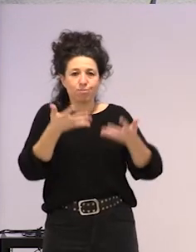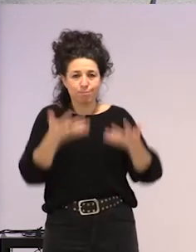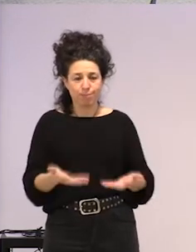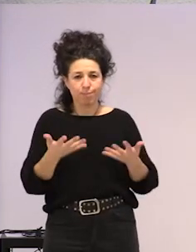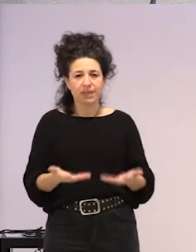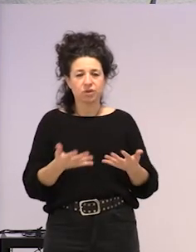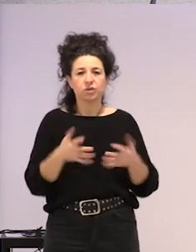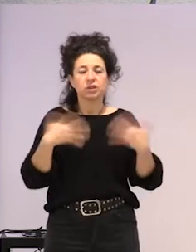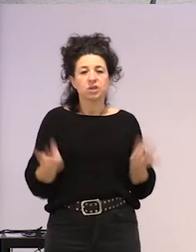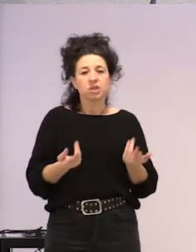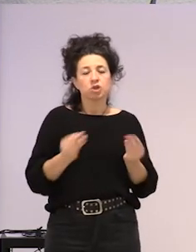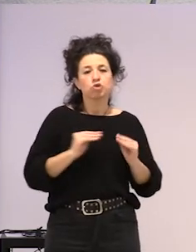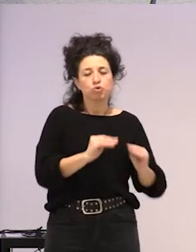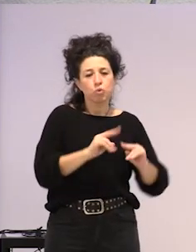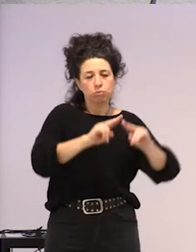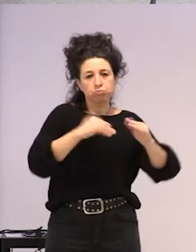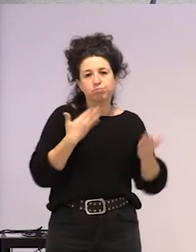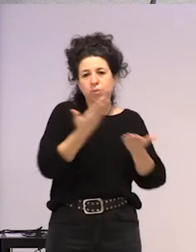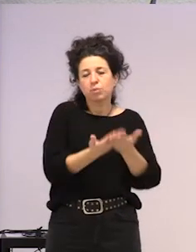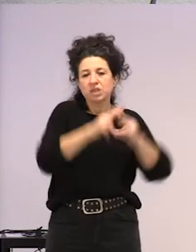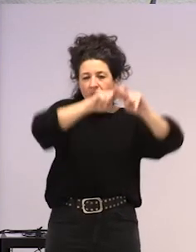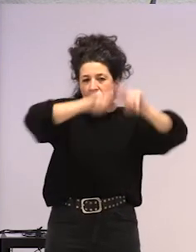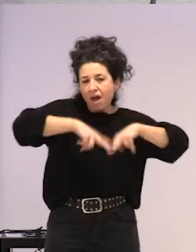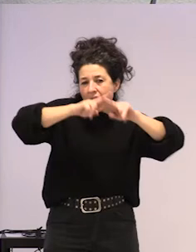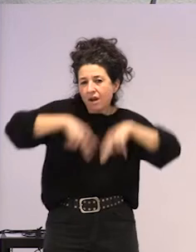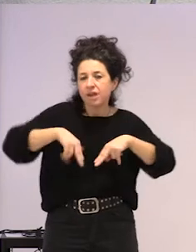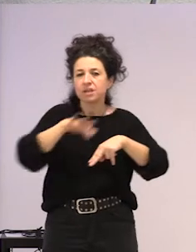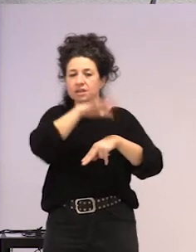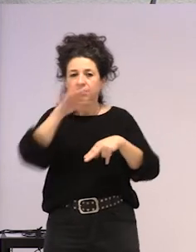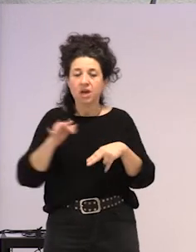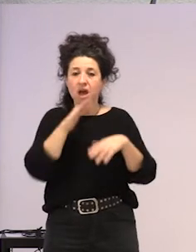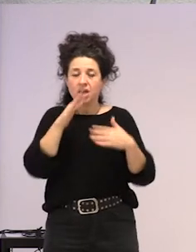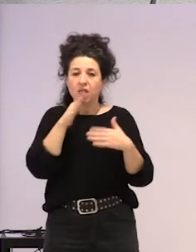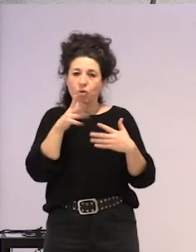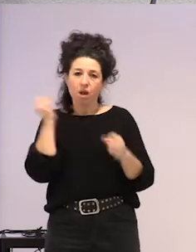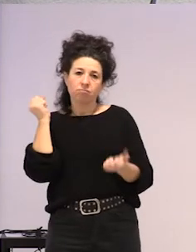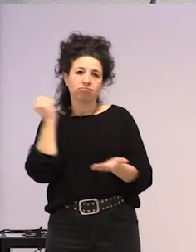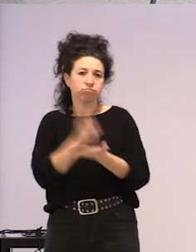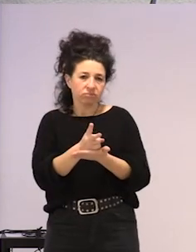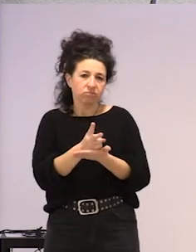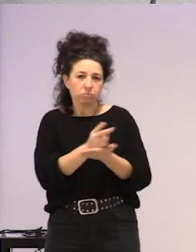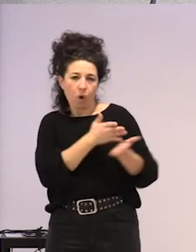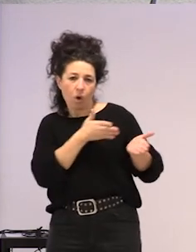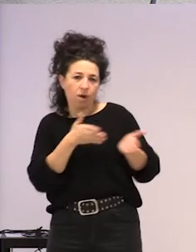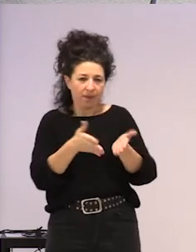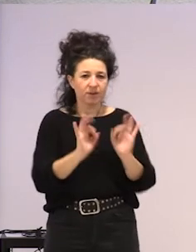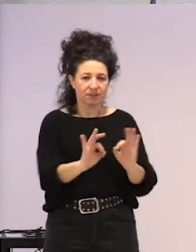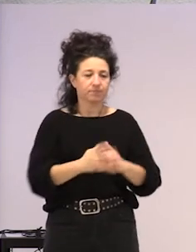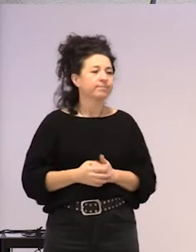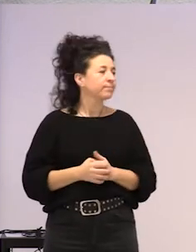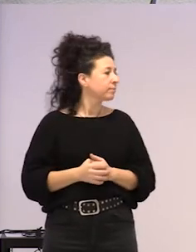analizi, proposamen, eta, bueno, dugu erronkak ere, horretan horretan ditu.